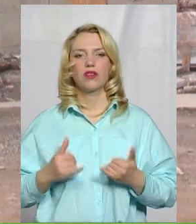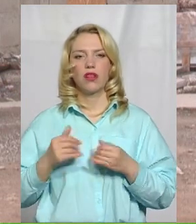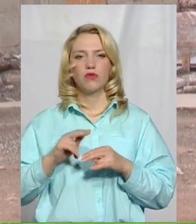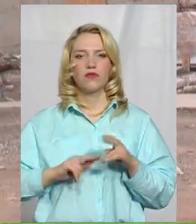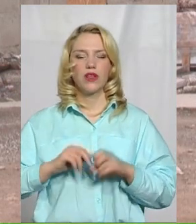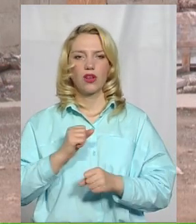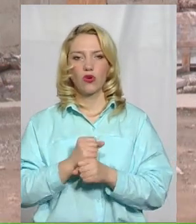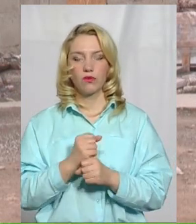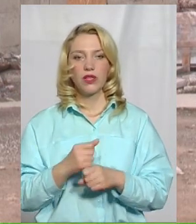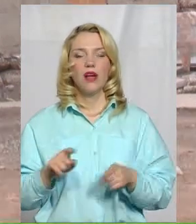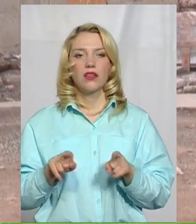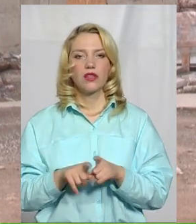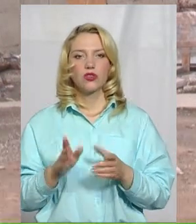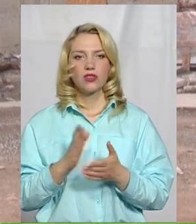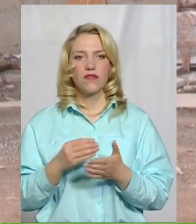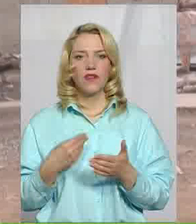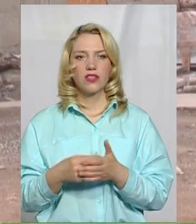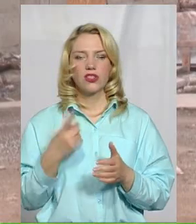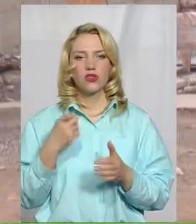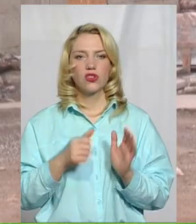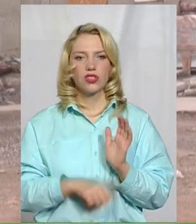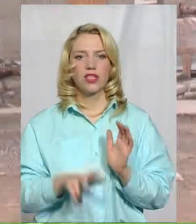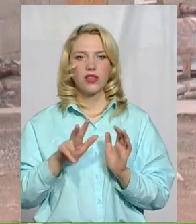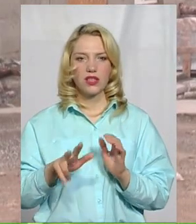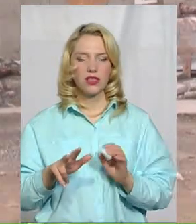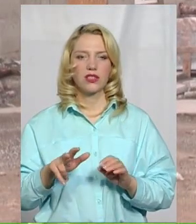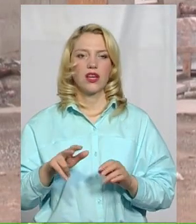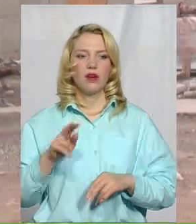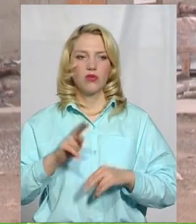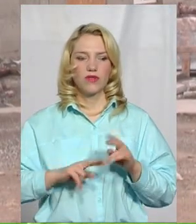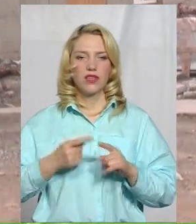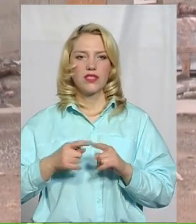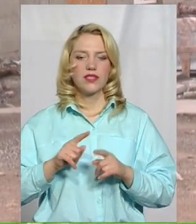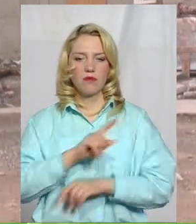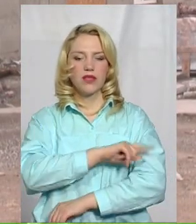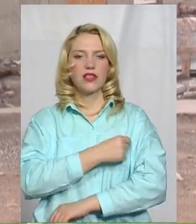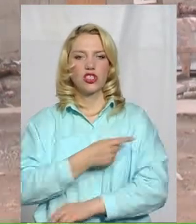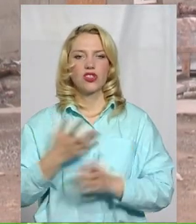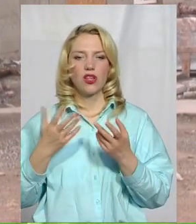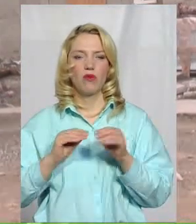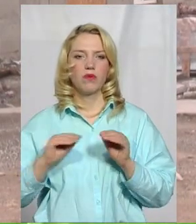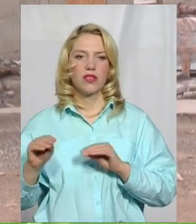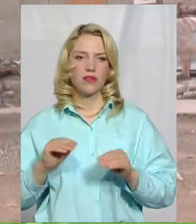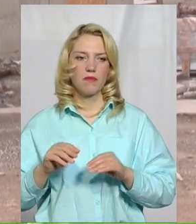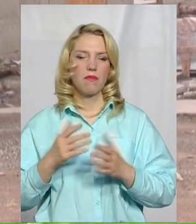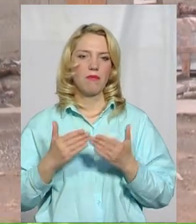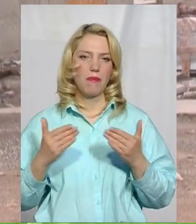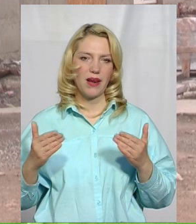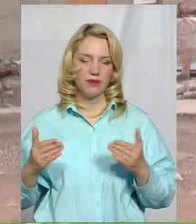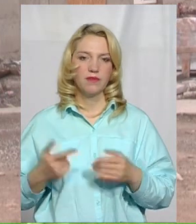Крім того, є ще вартість 163 мільйони – це медичне обладнання, остаткове меблі, остаткування.